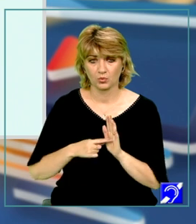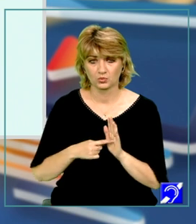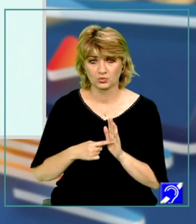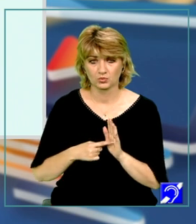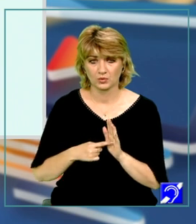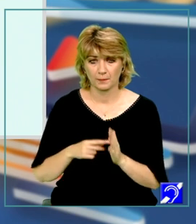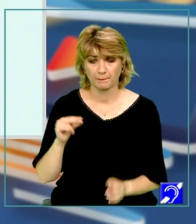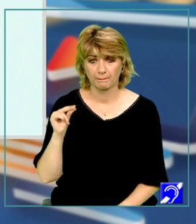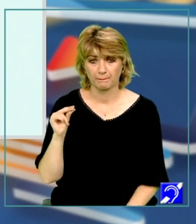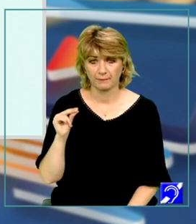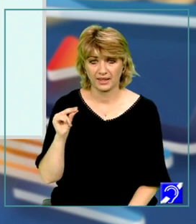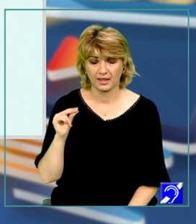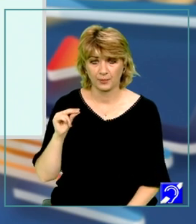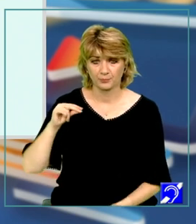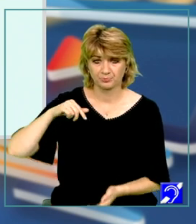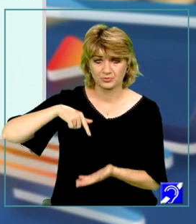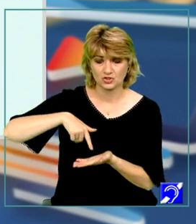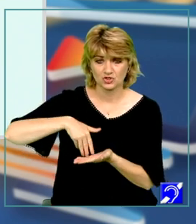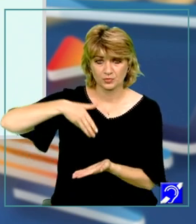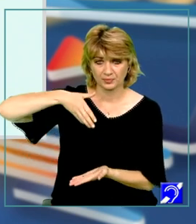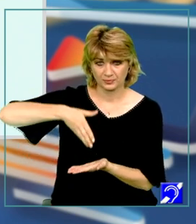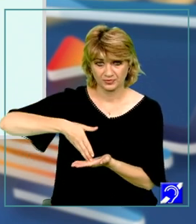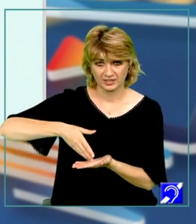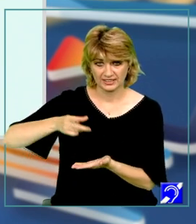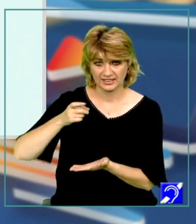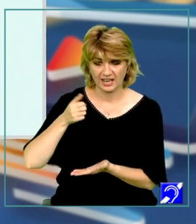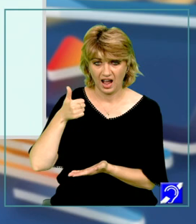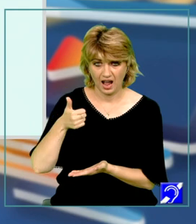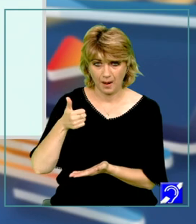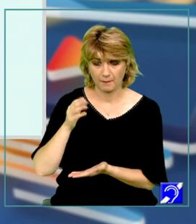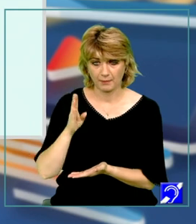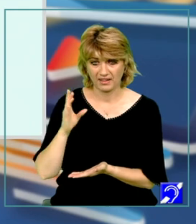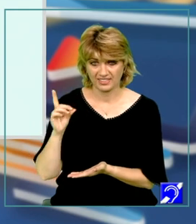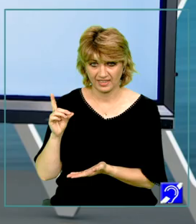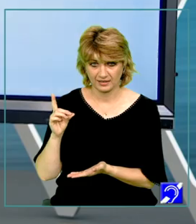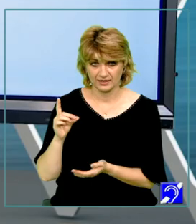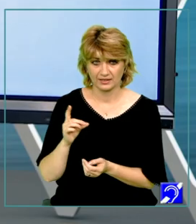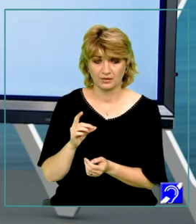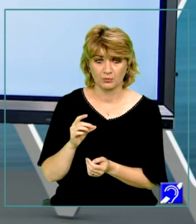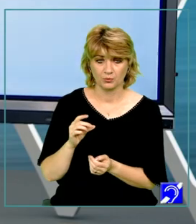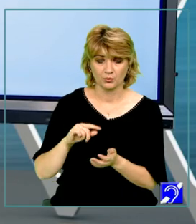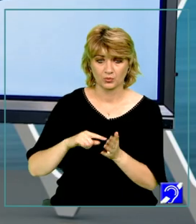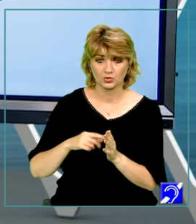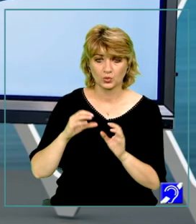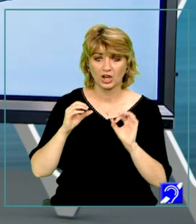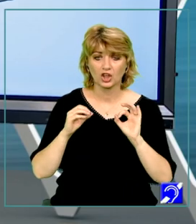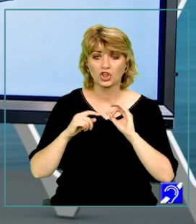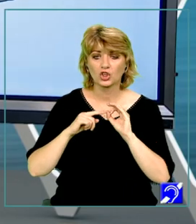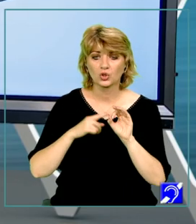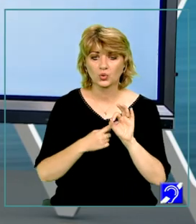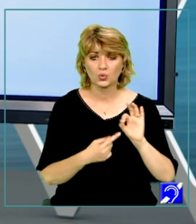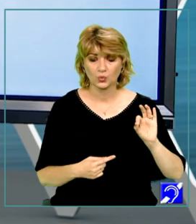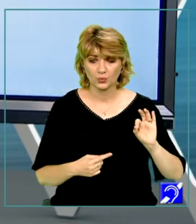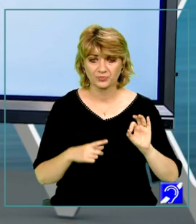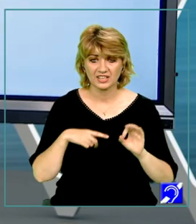este piciorul perpendicularei din punctul A pe BD iar punctul Q este piciorul